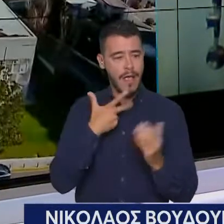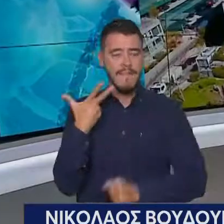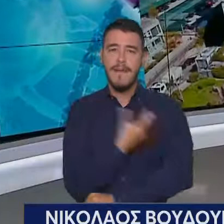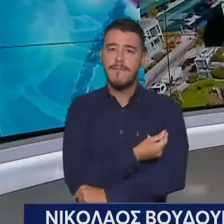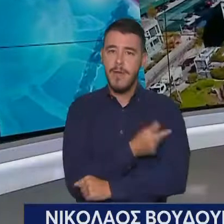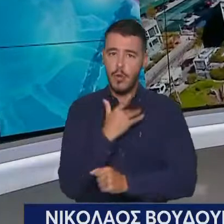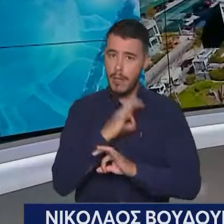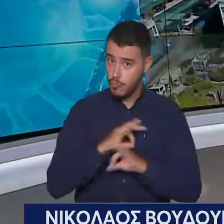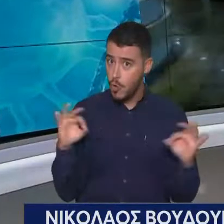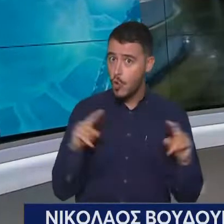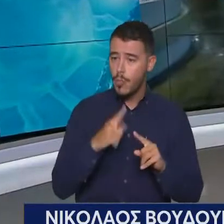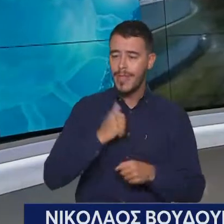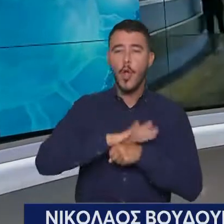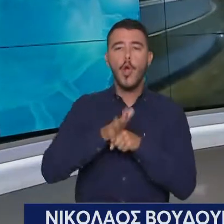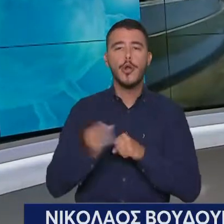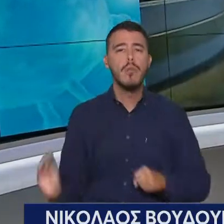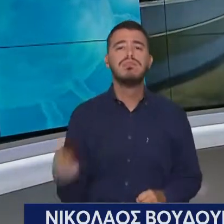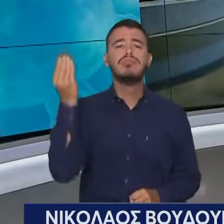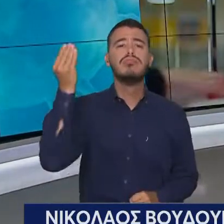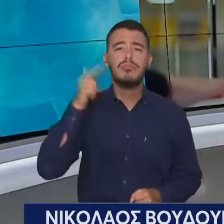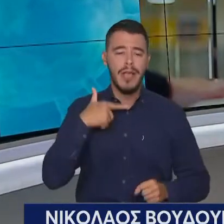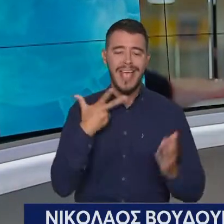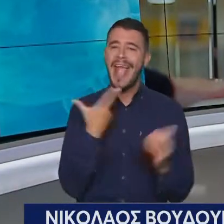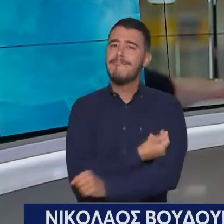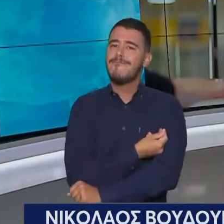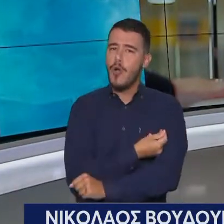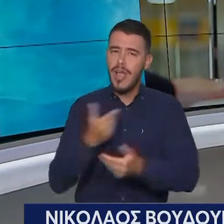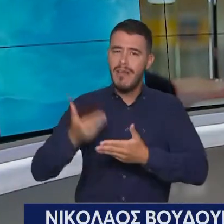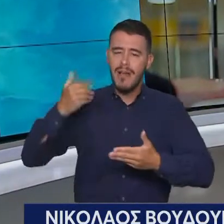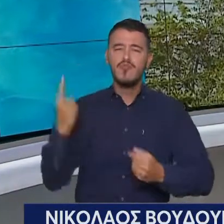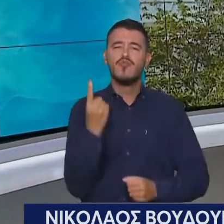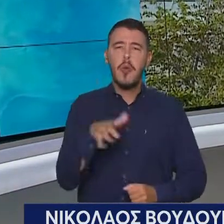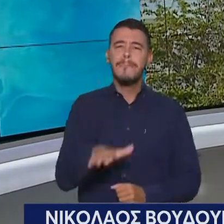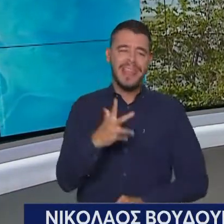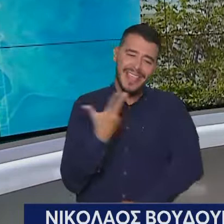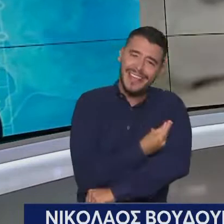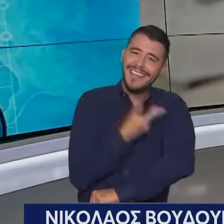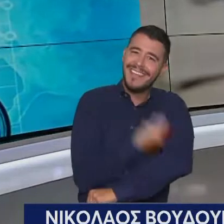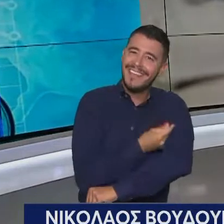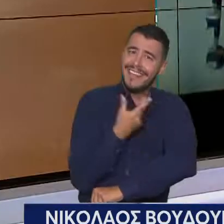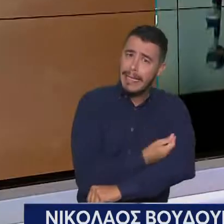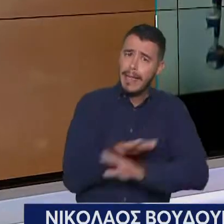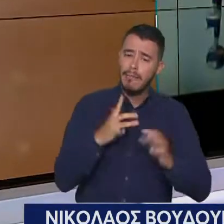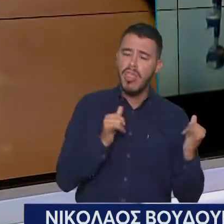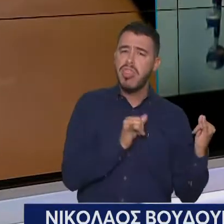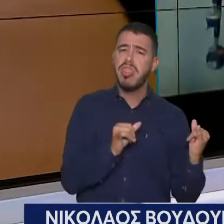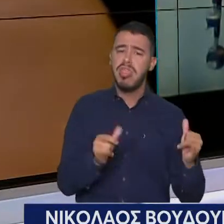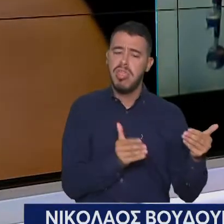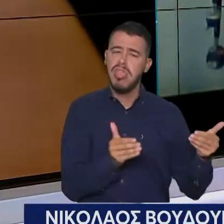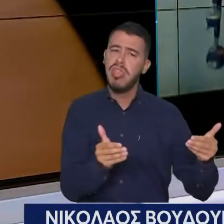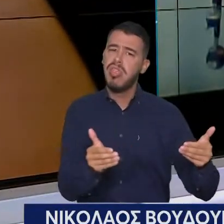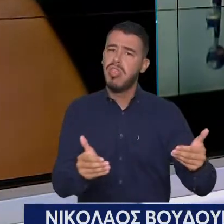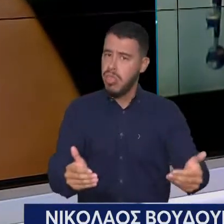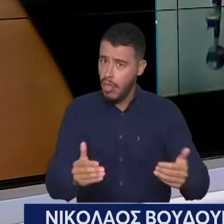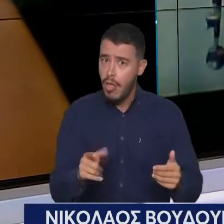έχουν πάει πίσω. Είτε γιατί ασθένησαν, είτε γιατί προγραμμάτισαν τον εμβολιασμό, το COVID και κάποια άλλα εμβόλια έχουν πάει